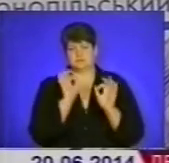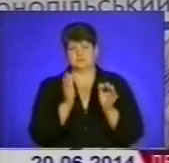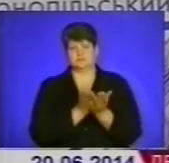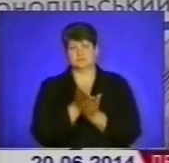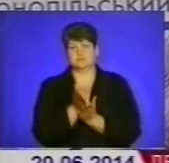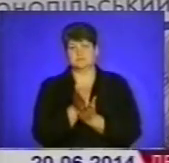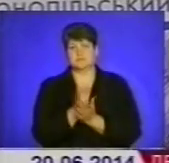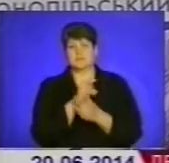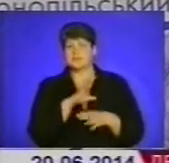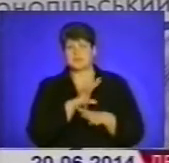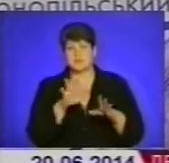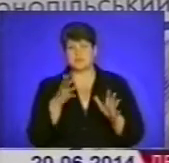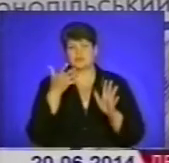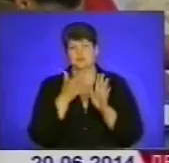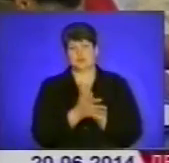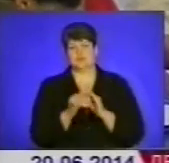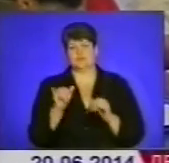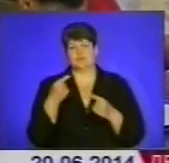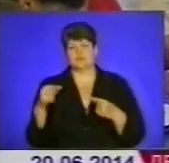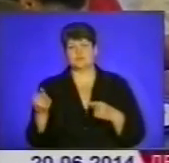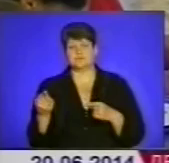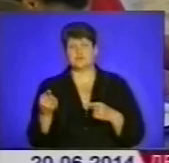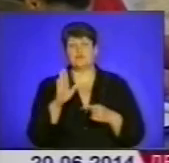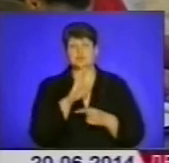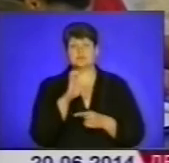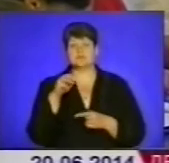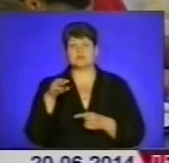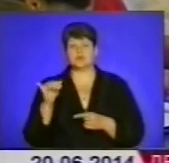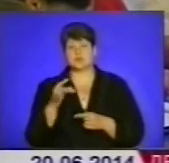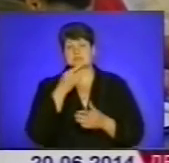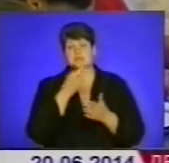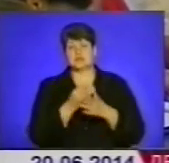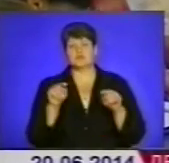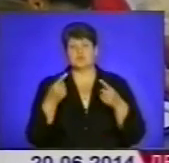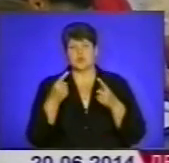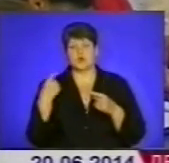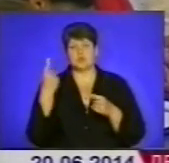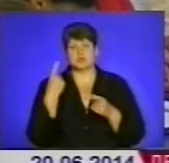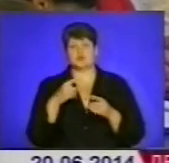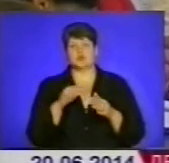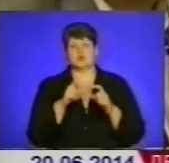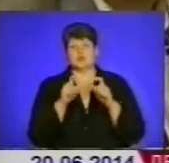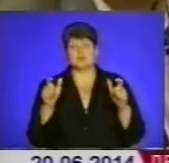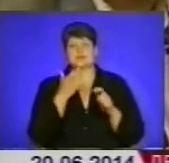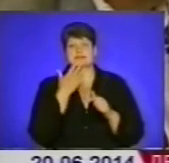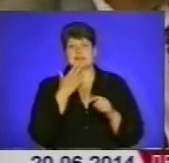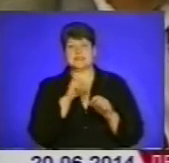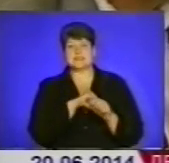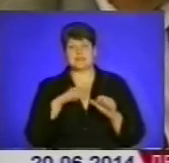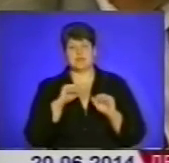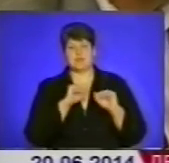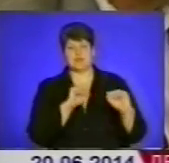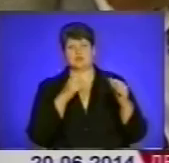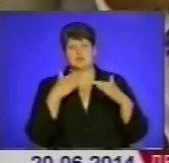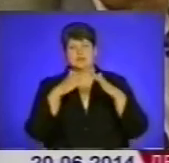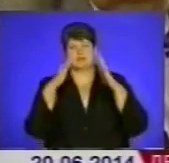їх потрачено і десь там роздано чи присвоєно. Володимир Стаюра заявив про створення обласного штабу національної оборони. На Майдані вже зведений